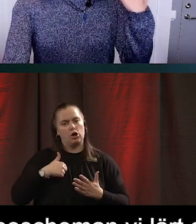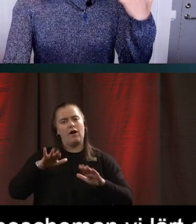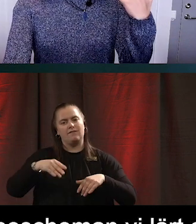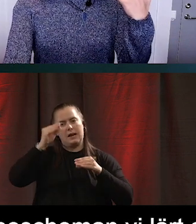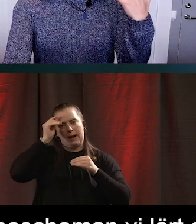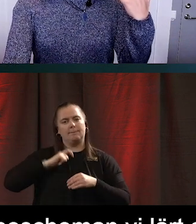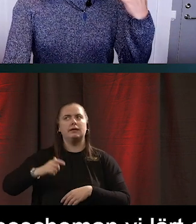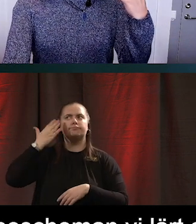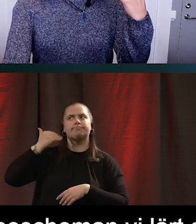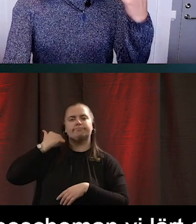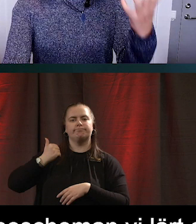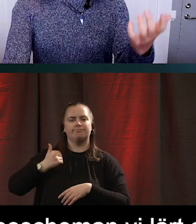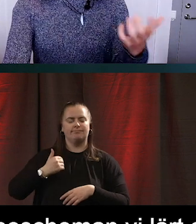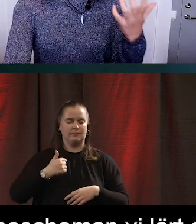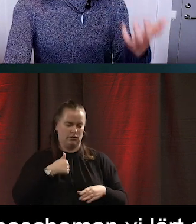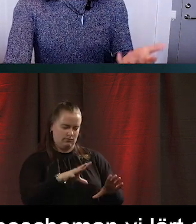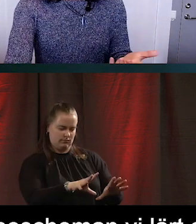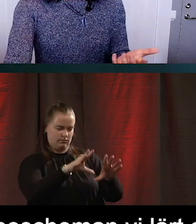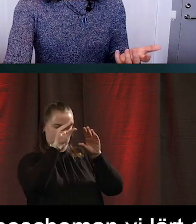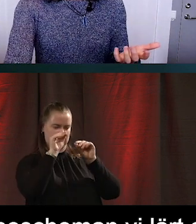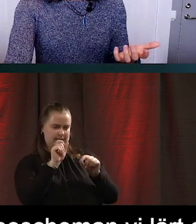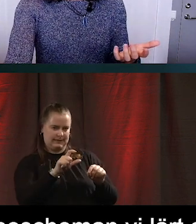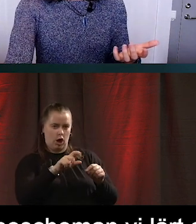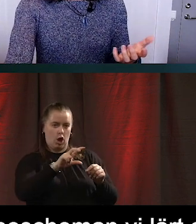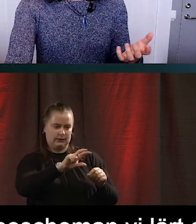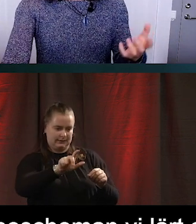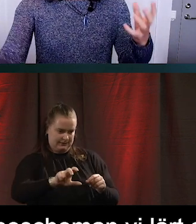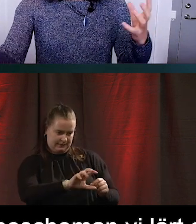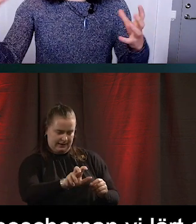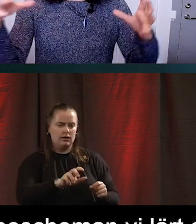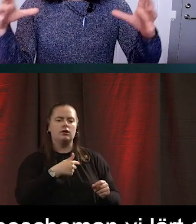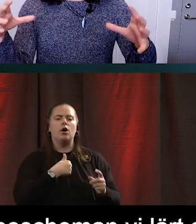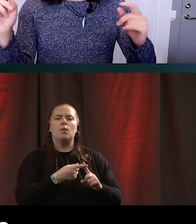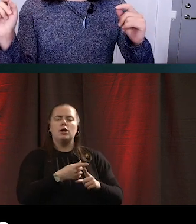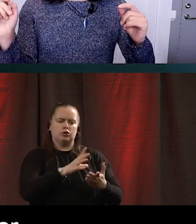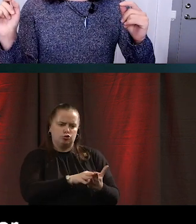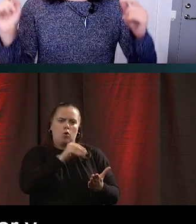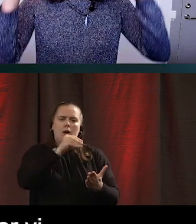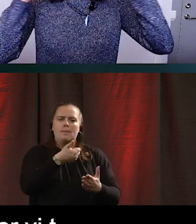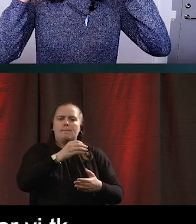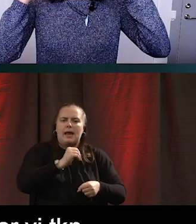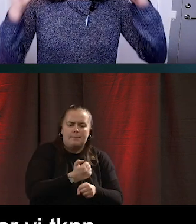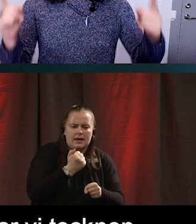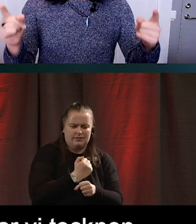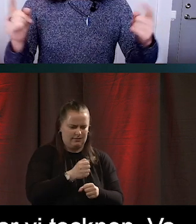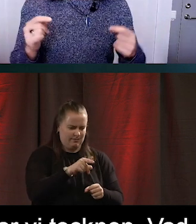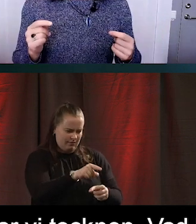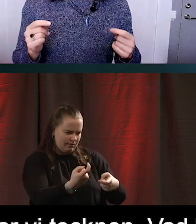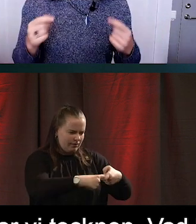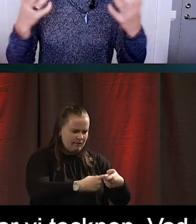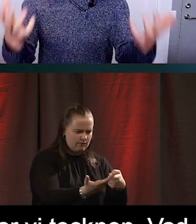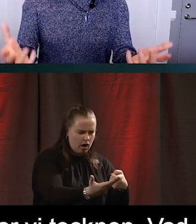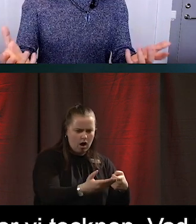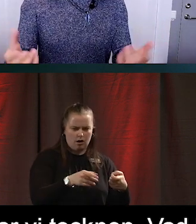Sen när vi har tagit in signalerna och tecknen så börjar vi tolka och bearbeta dem. Vad är det som hänger ihop med vad? Vad är det som kopplar samman till målet